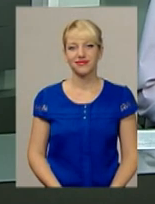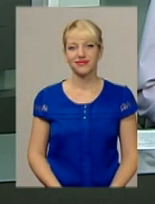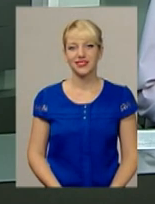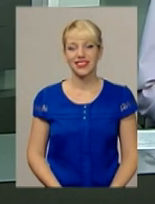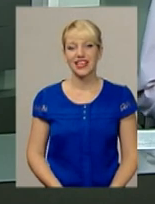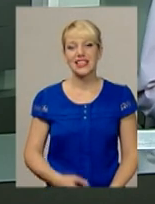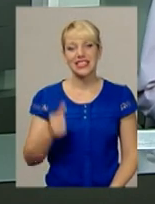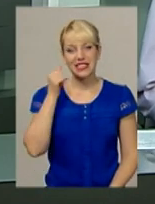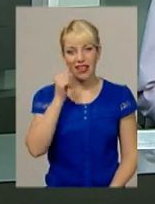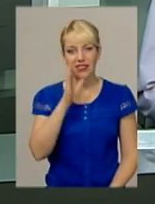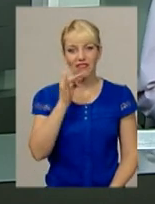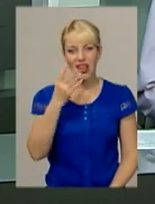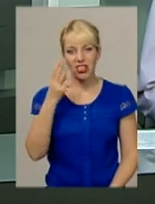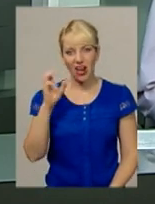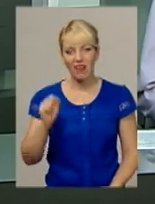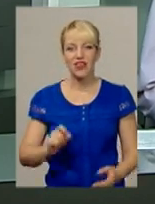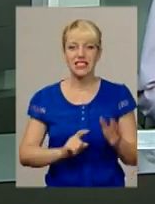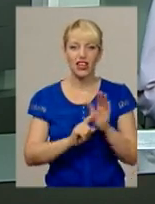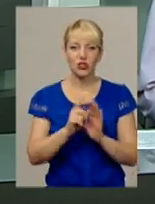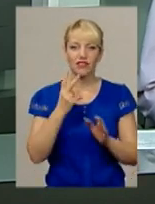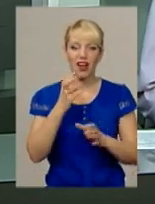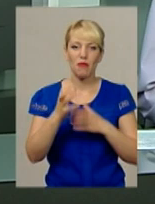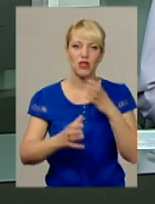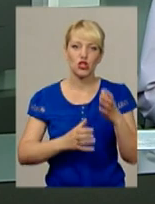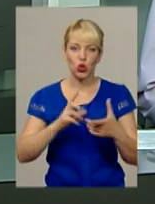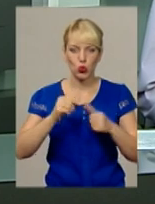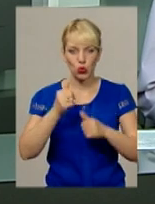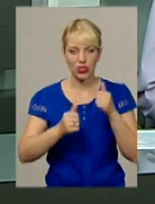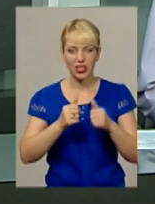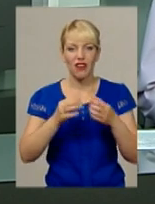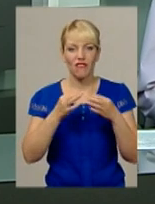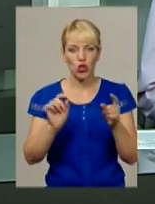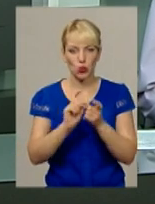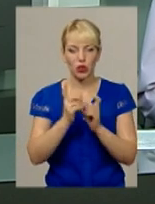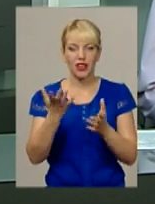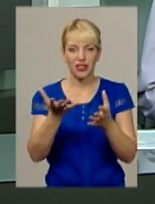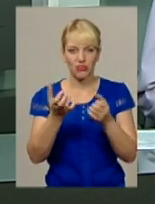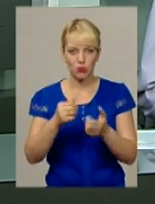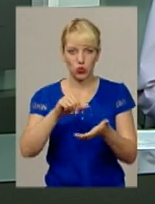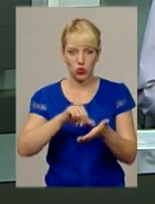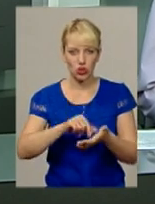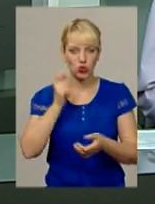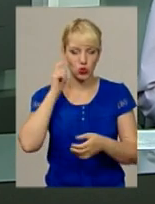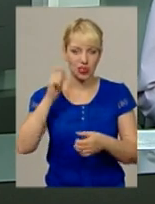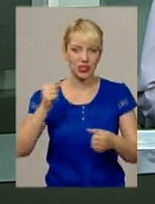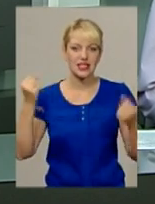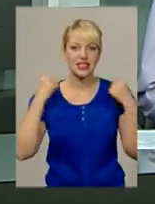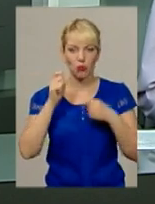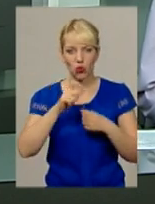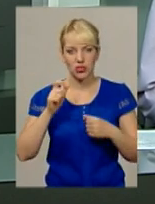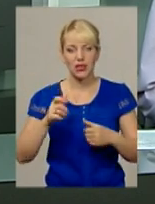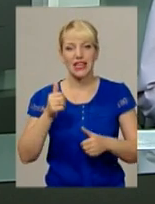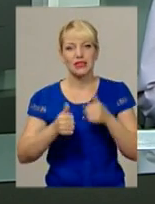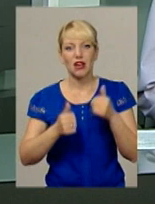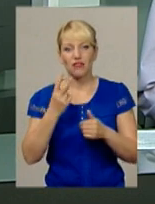Завтра у Варшаві стартують два міжнародні турніри звільної боротьби, в яких візьмуть участь українські спортсмени. Змагатуються двоє